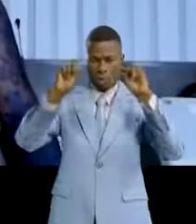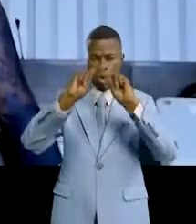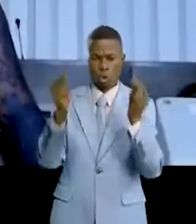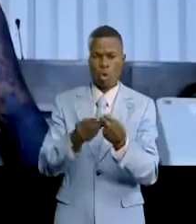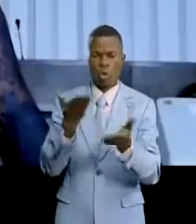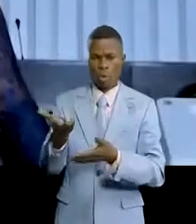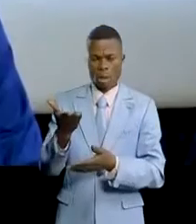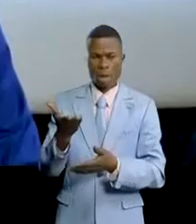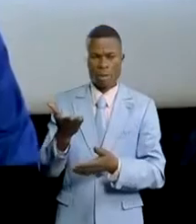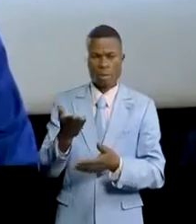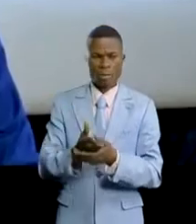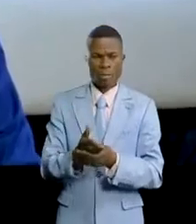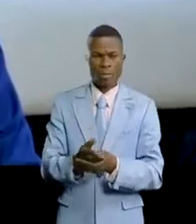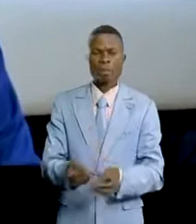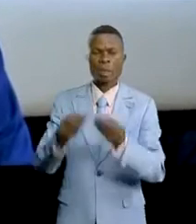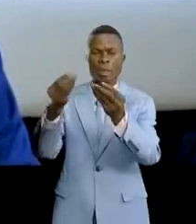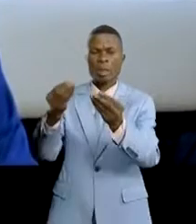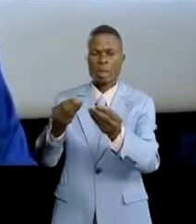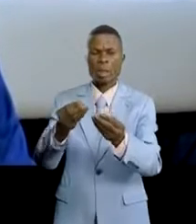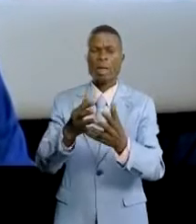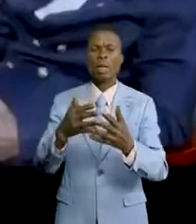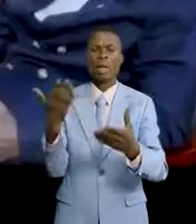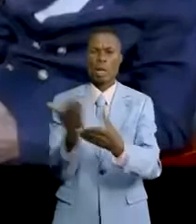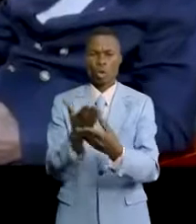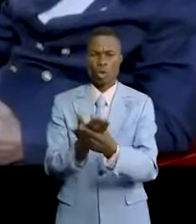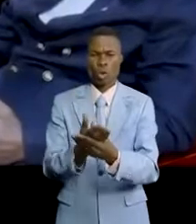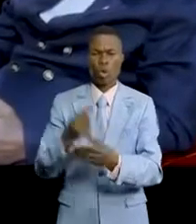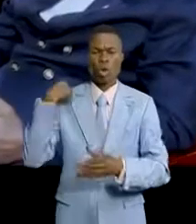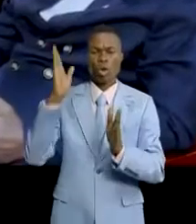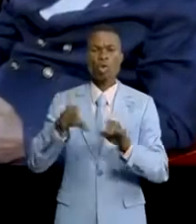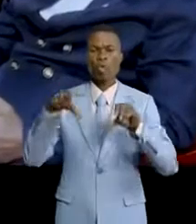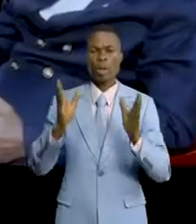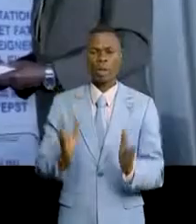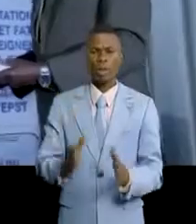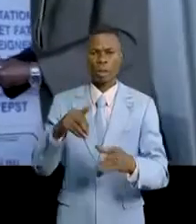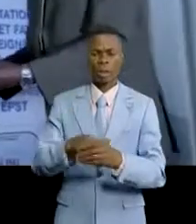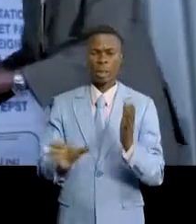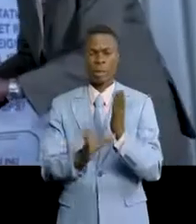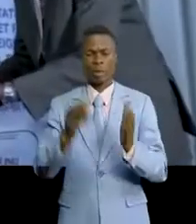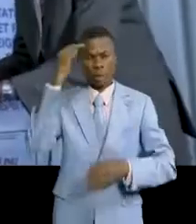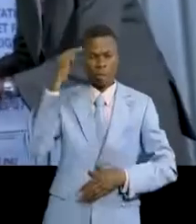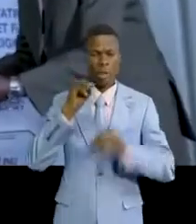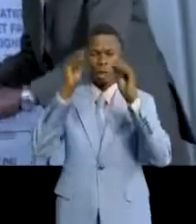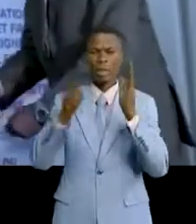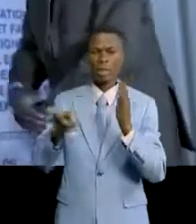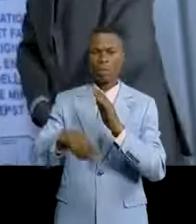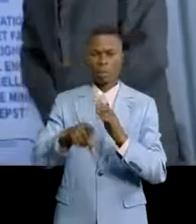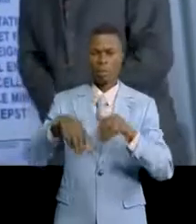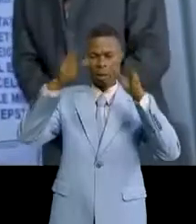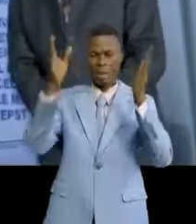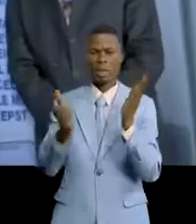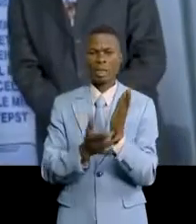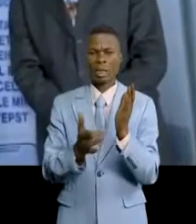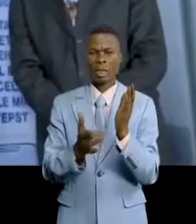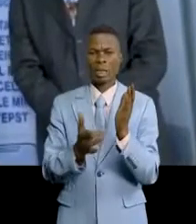Malundama a remis officiellement ces manuels au gouvernement congolais à travers la vice-ministre de l'enseignement primaire secondaire et technique